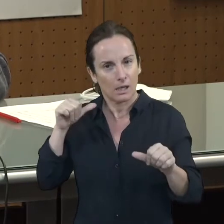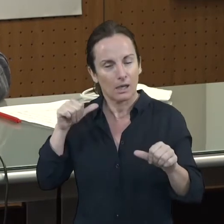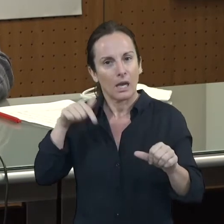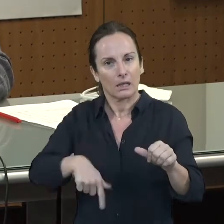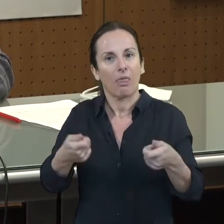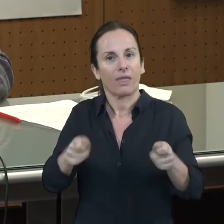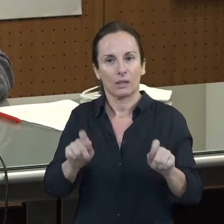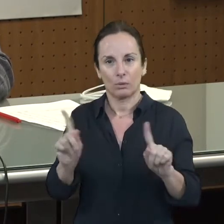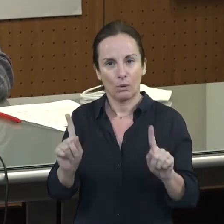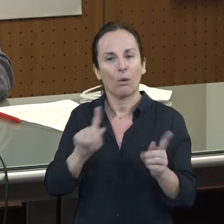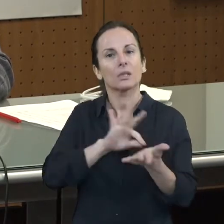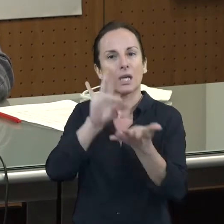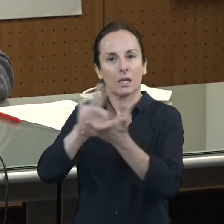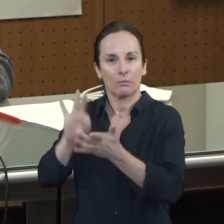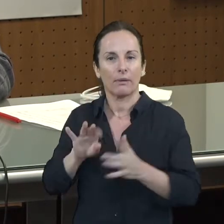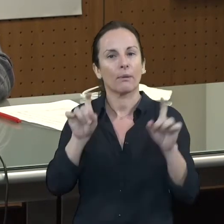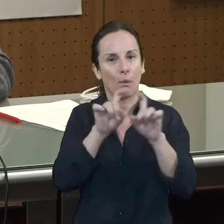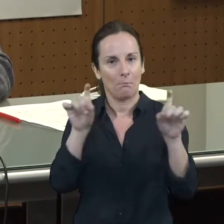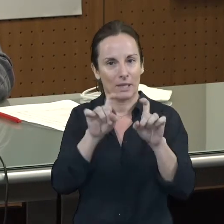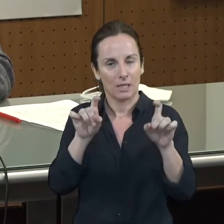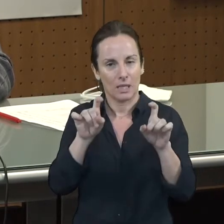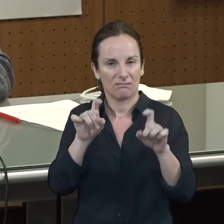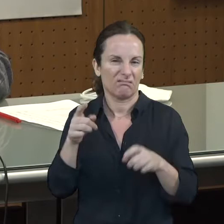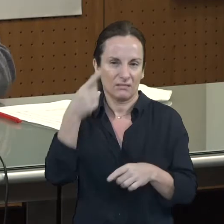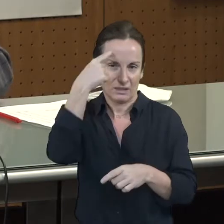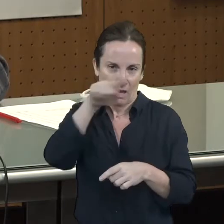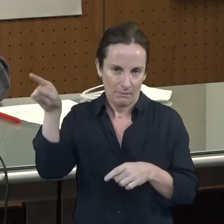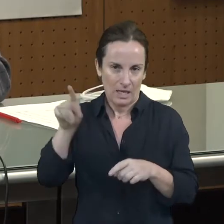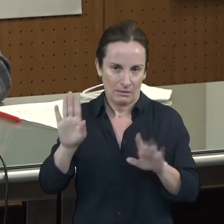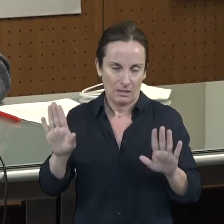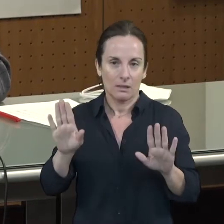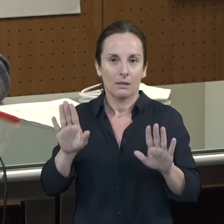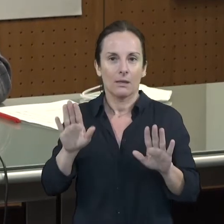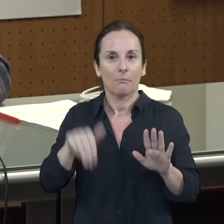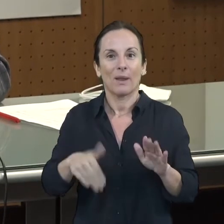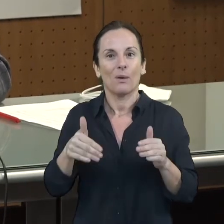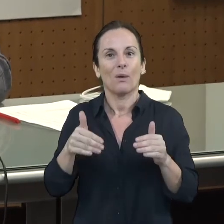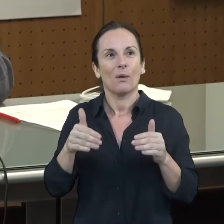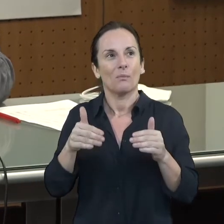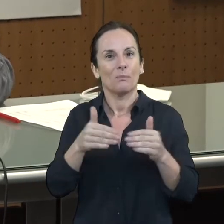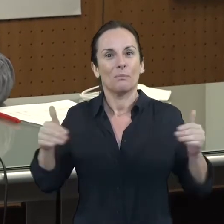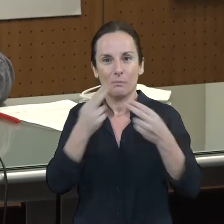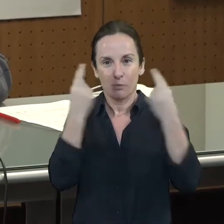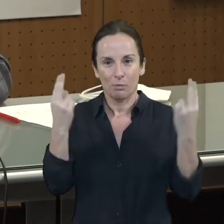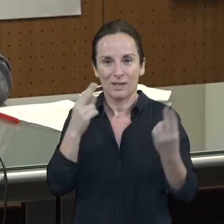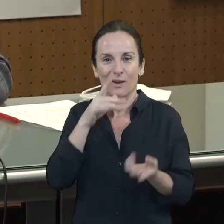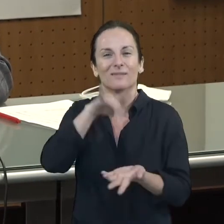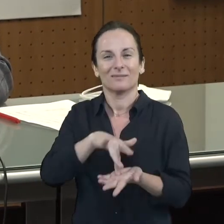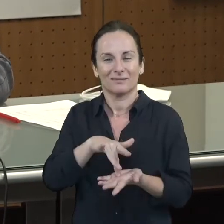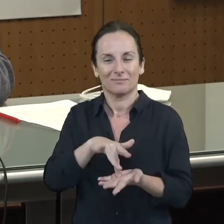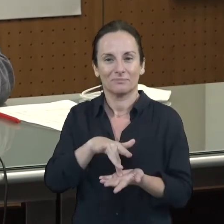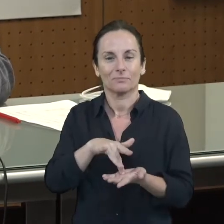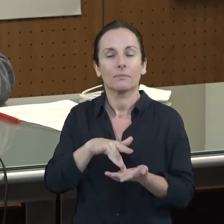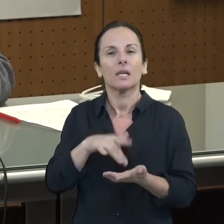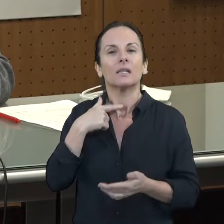empreses com tothom sap, no? I som aquí, a més avui, per signar un conveni de col·laboració en el Consell de